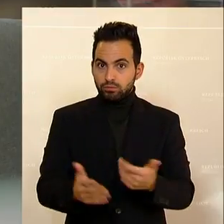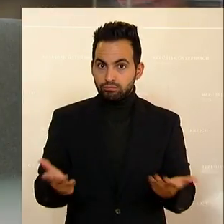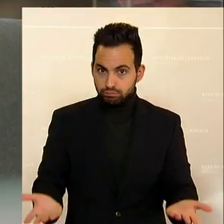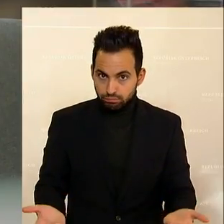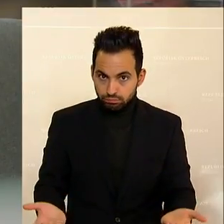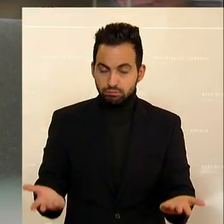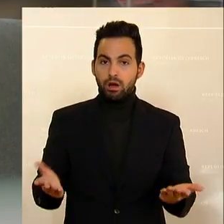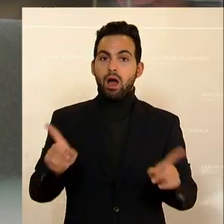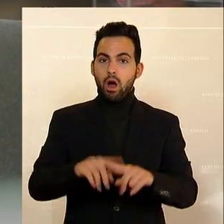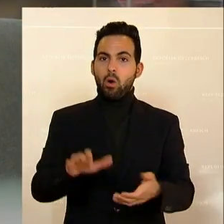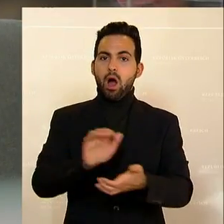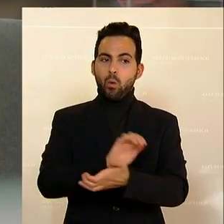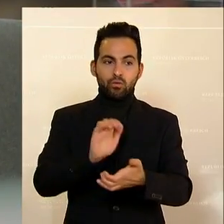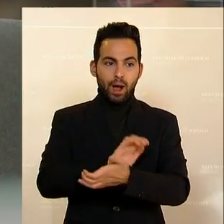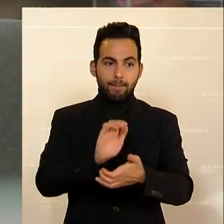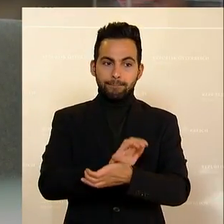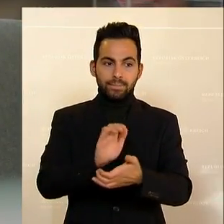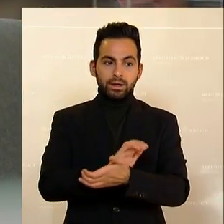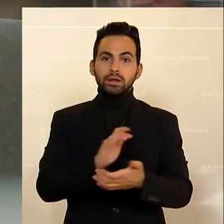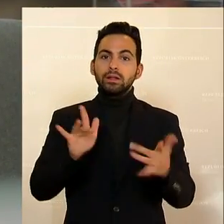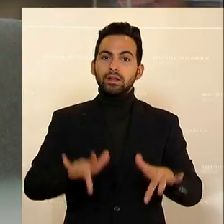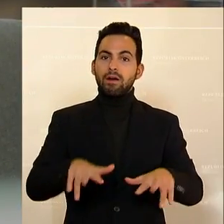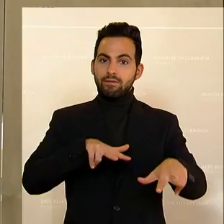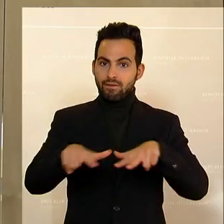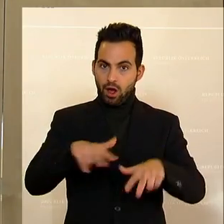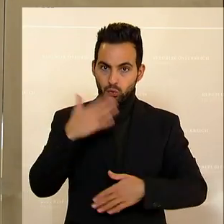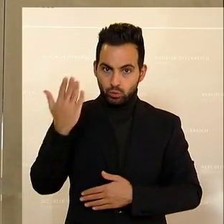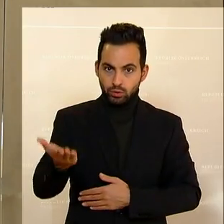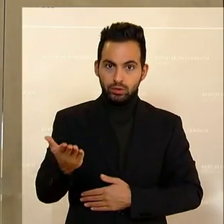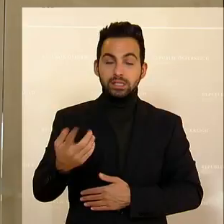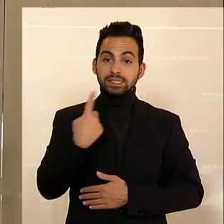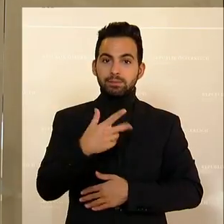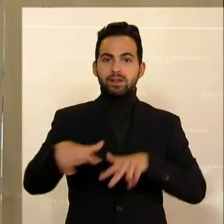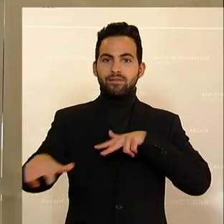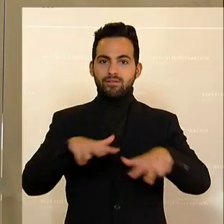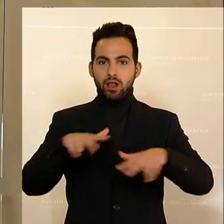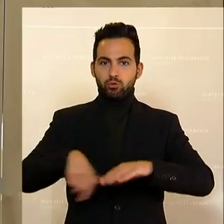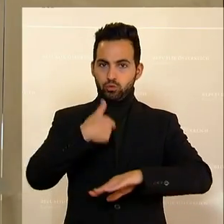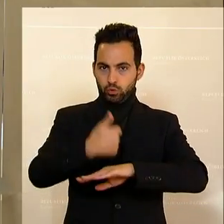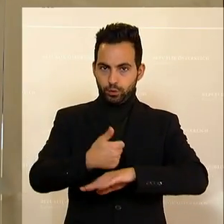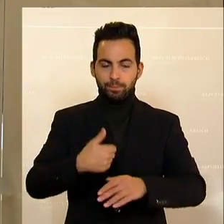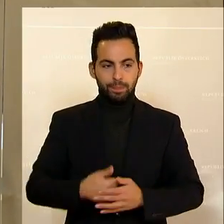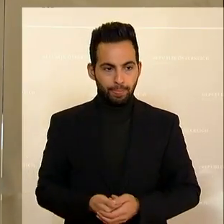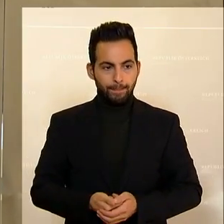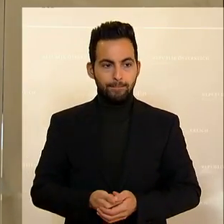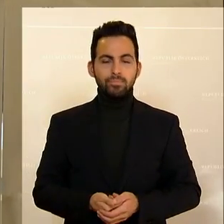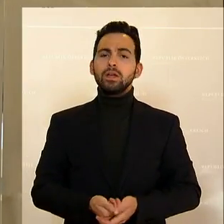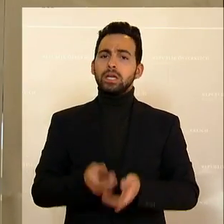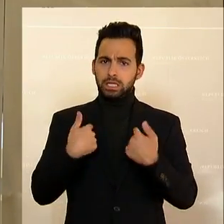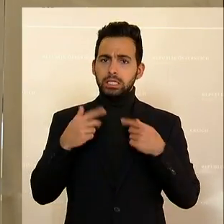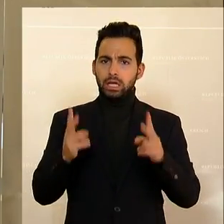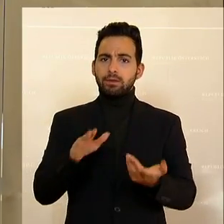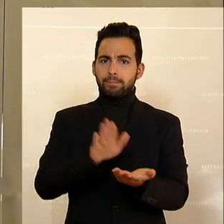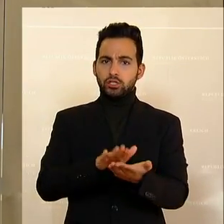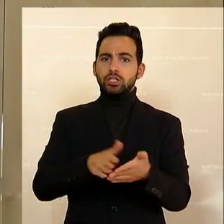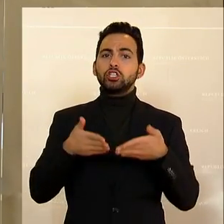die Aufgabe der Verwaltung. Und sie steht der Verwaltung vor. Ich kann das alles bestätigen, was